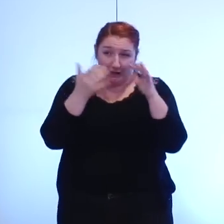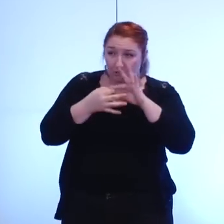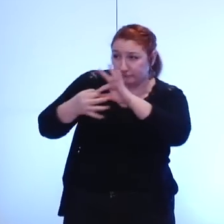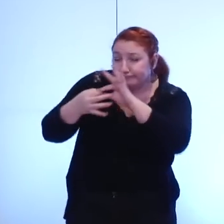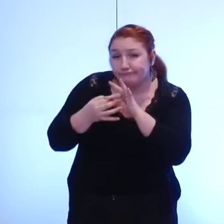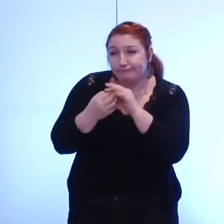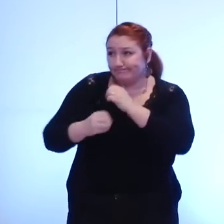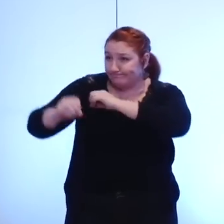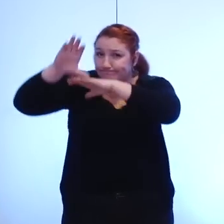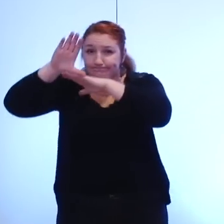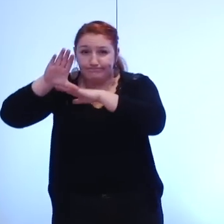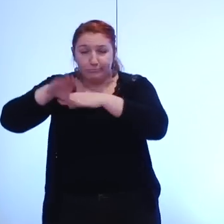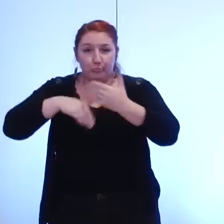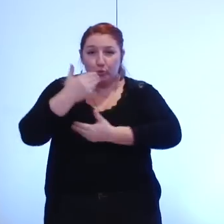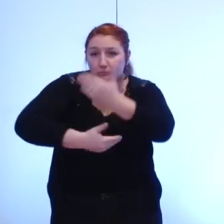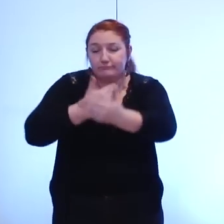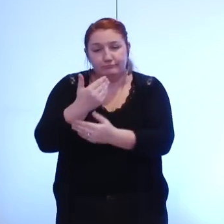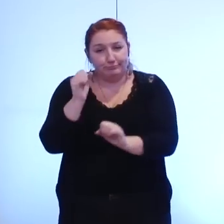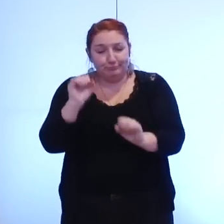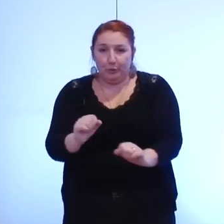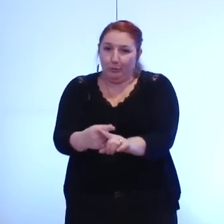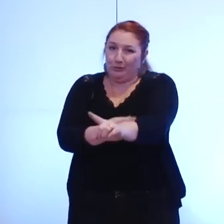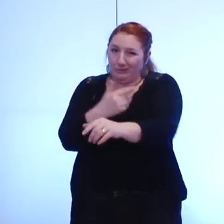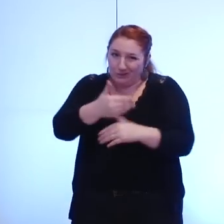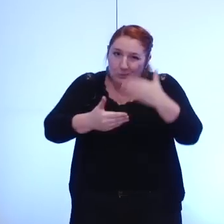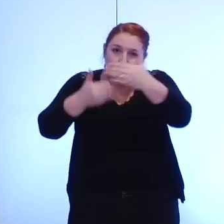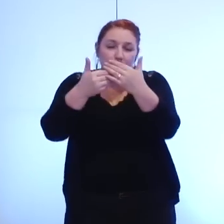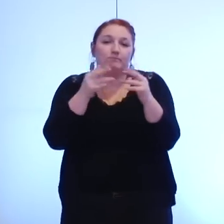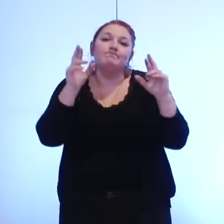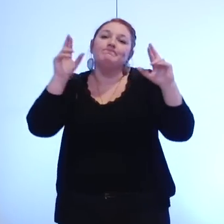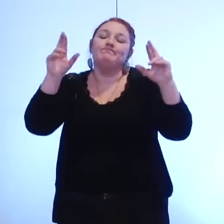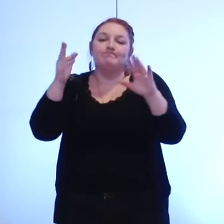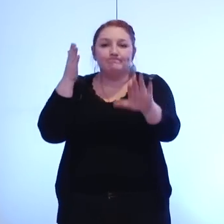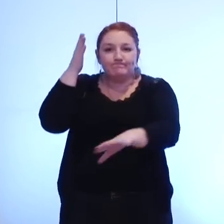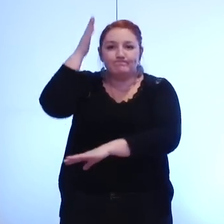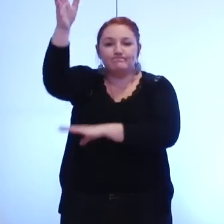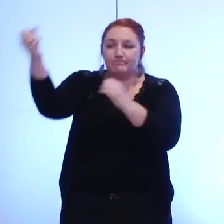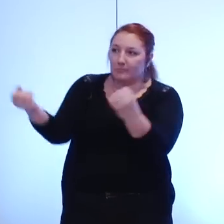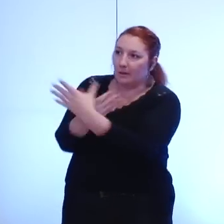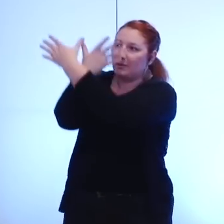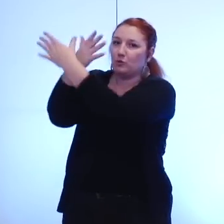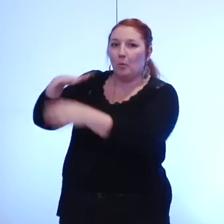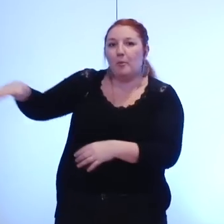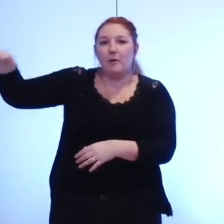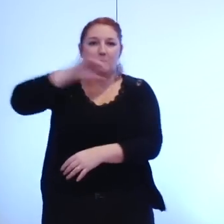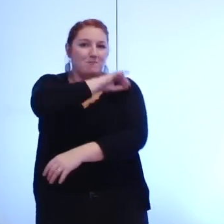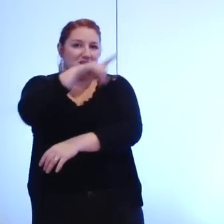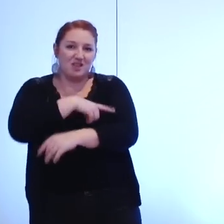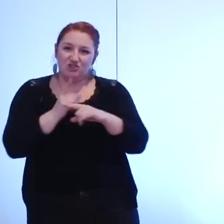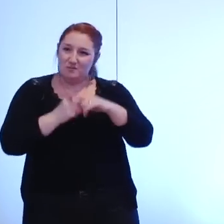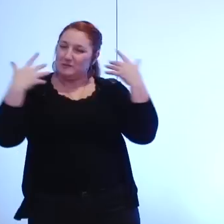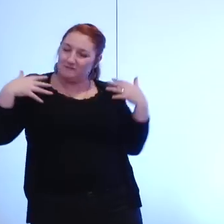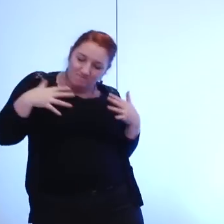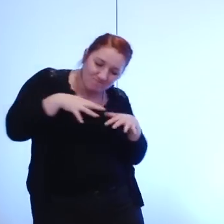ouverts il faut les construire petit à petit souhaitons que la métropole fédère des énergies positives